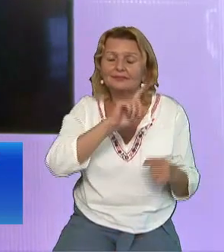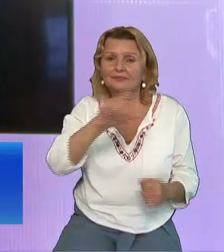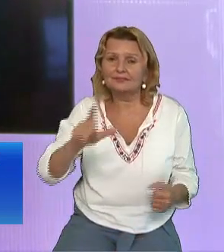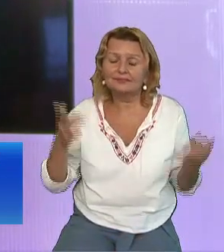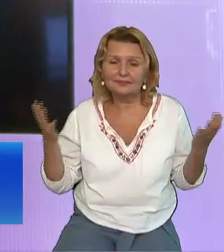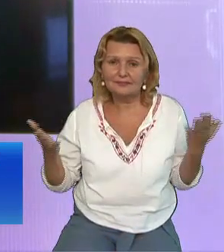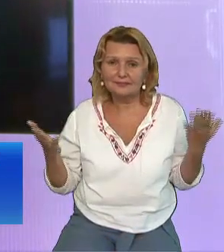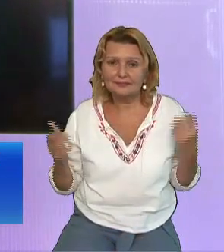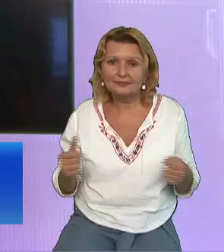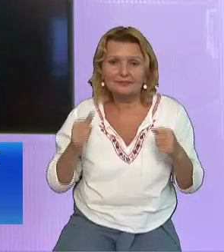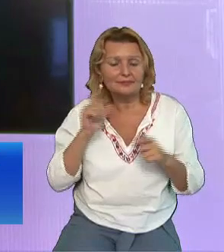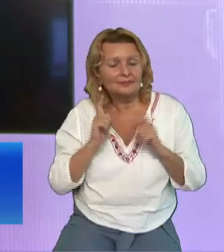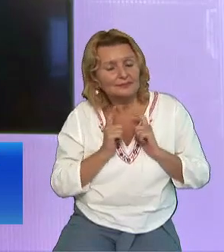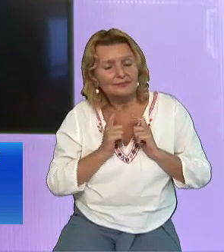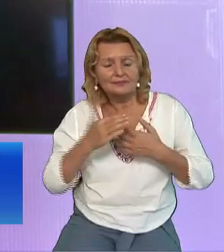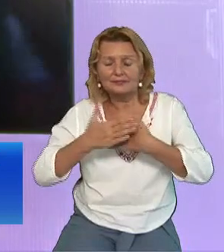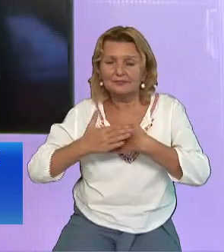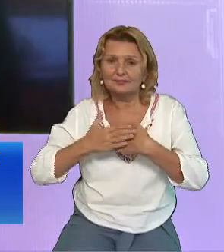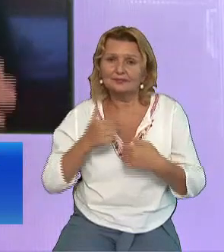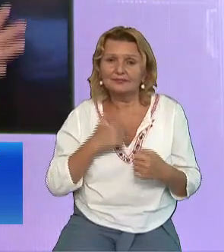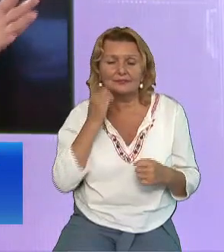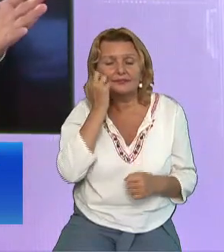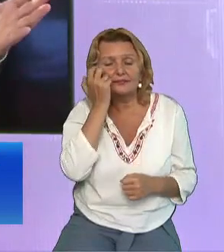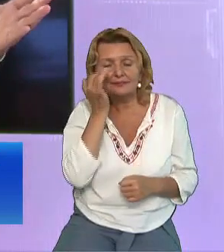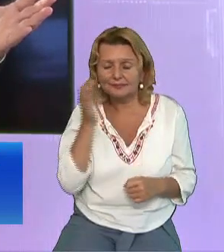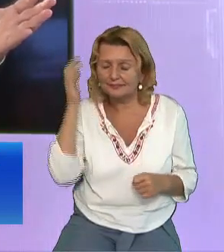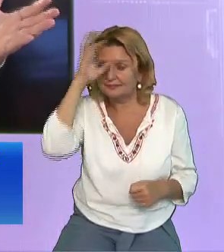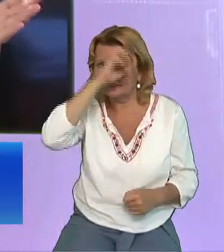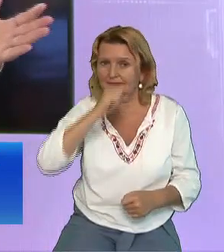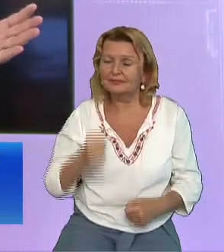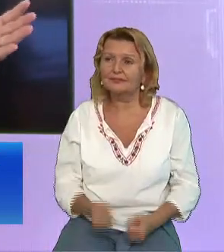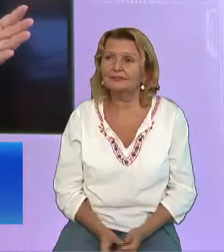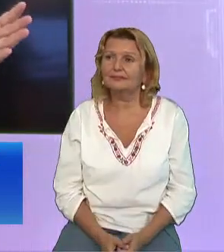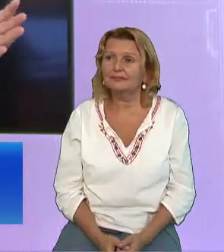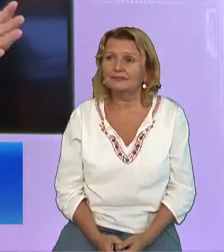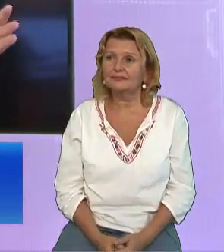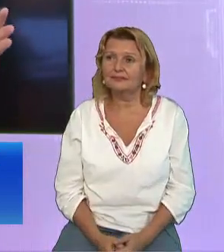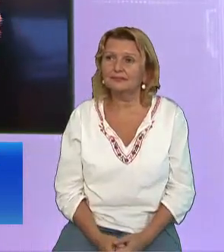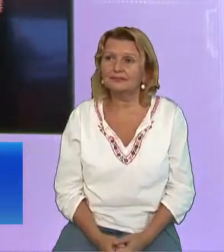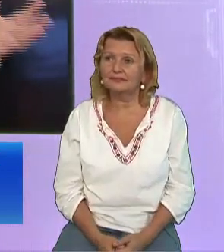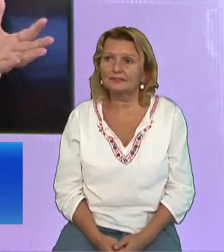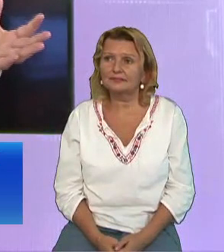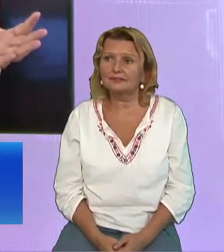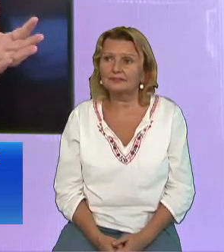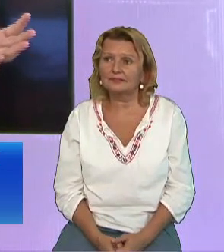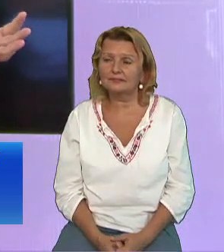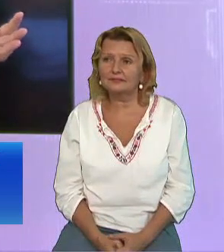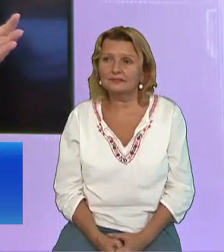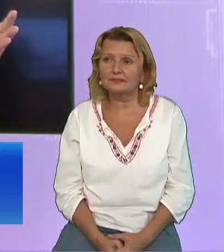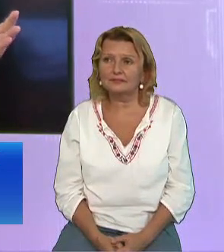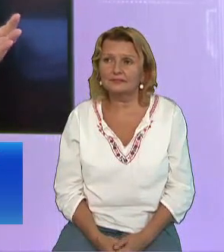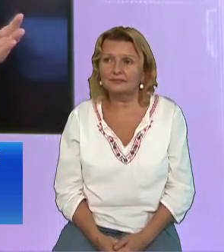atât de frumos Vars inima ascultând cuvântul Lui Dumnezeu În ciudă faptului că scrivena asta am luat foarte multe palme Ieri dimineața am primit un mesaj